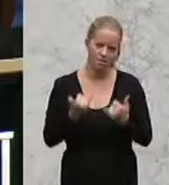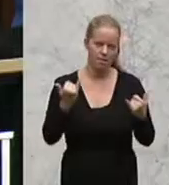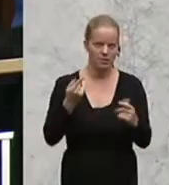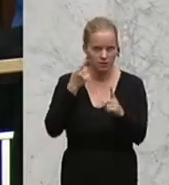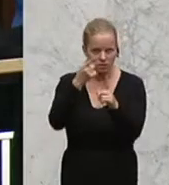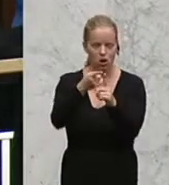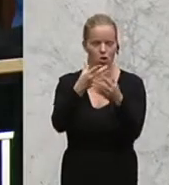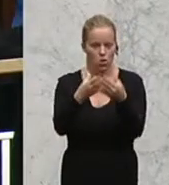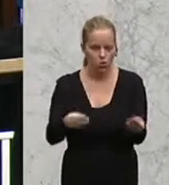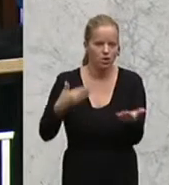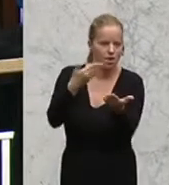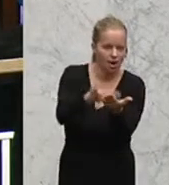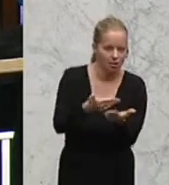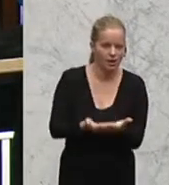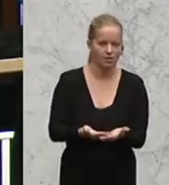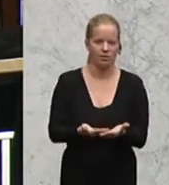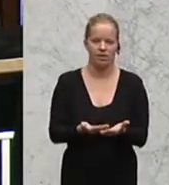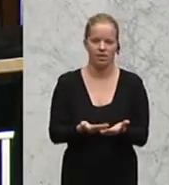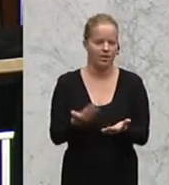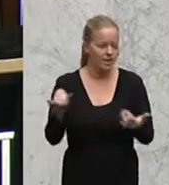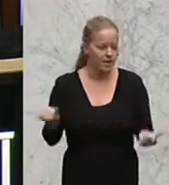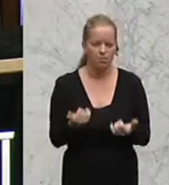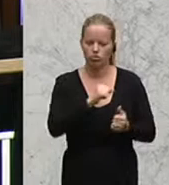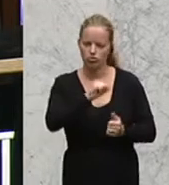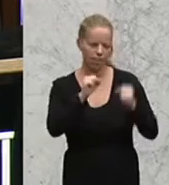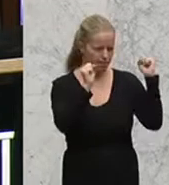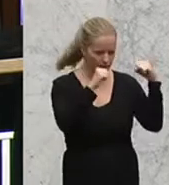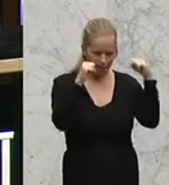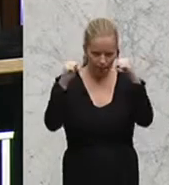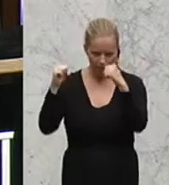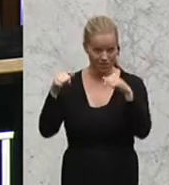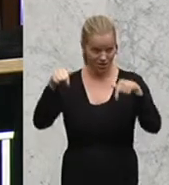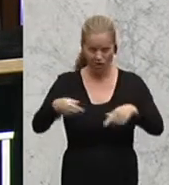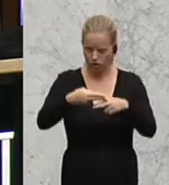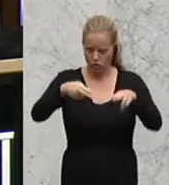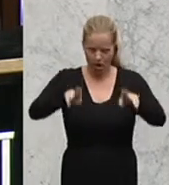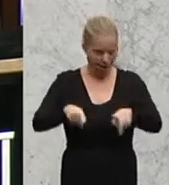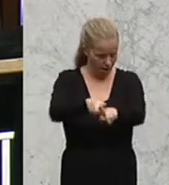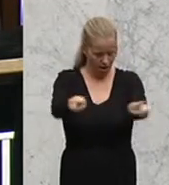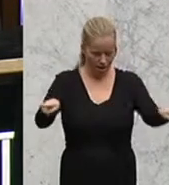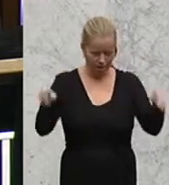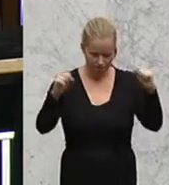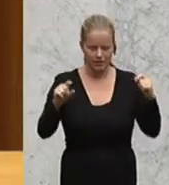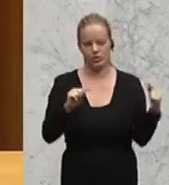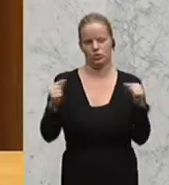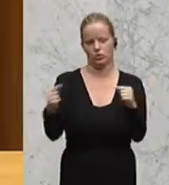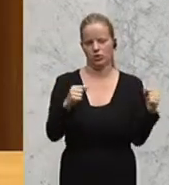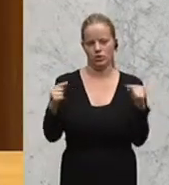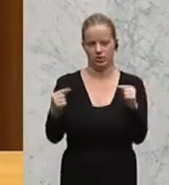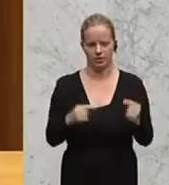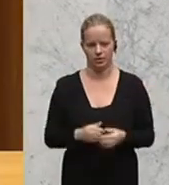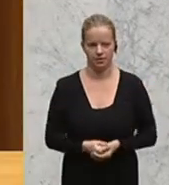Lösungen anbieten und auch entsprechend schnell abgestimmt haben, mit Ihnen im Nationalrat diese diskutieren.